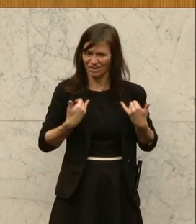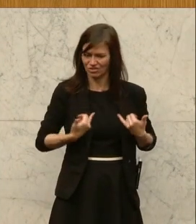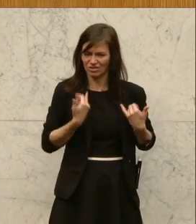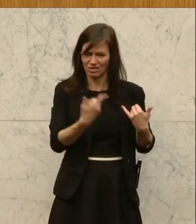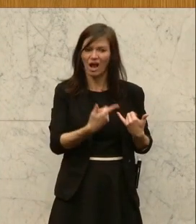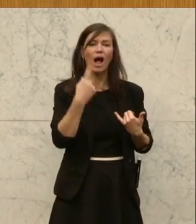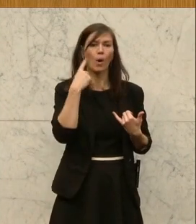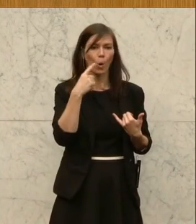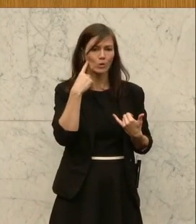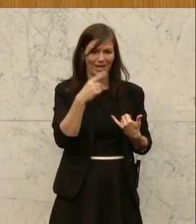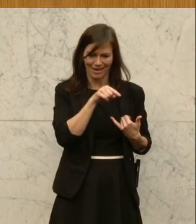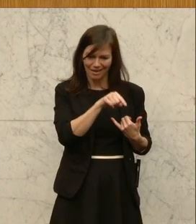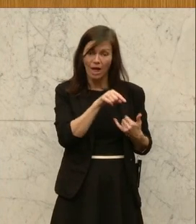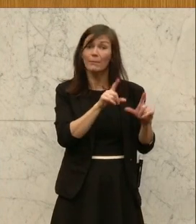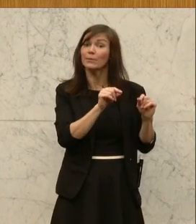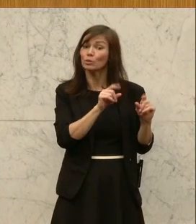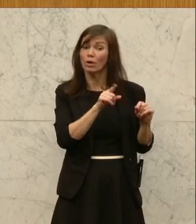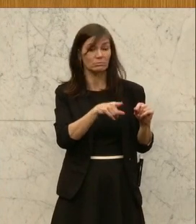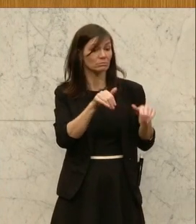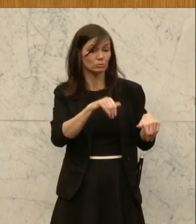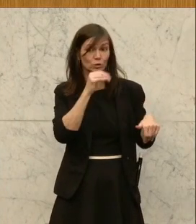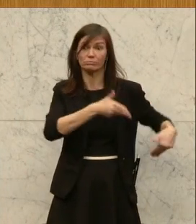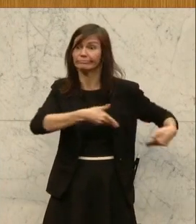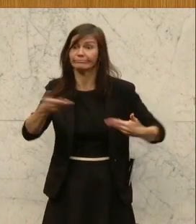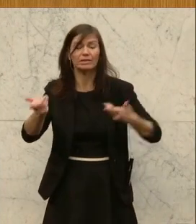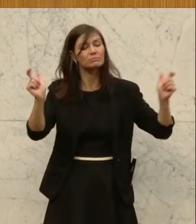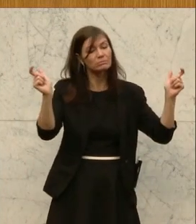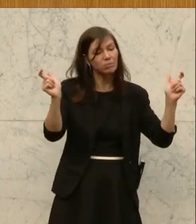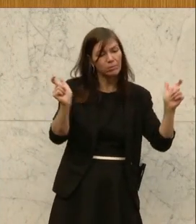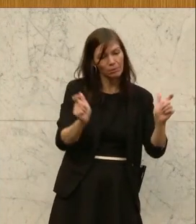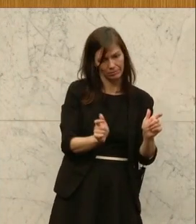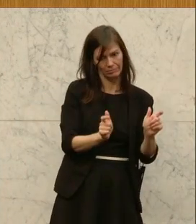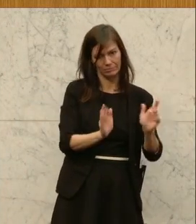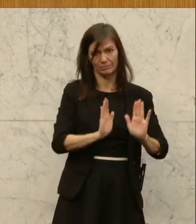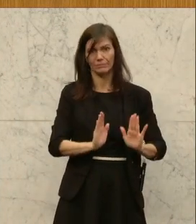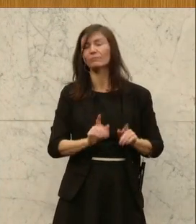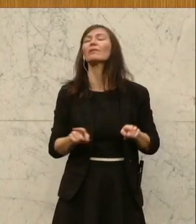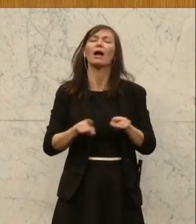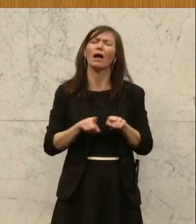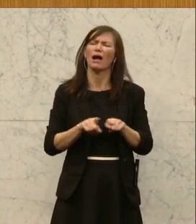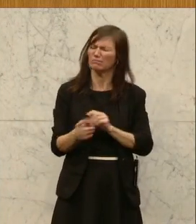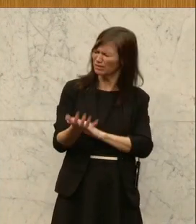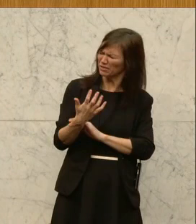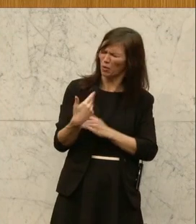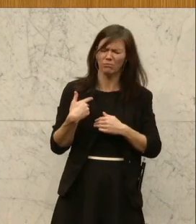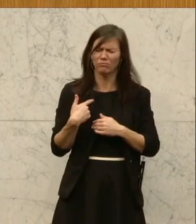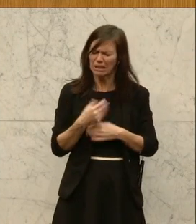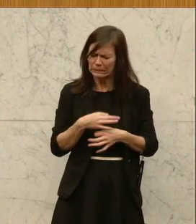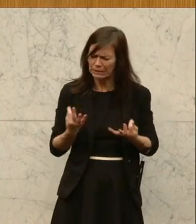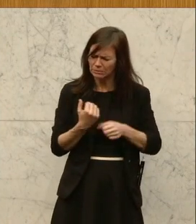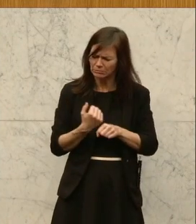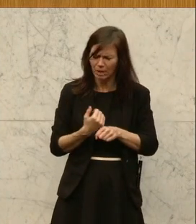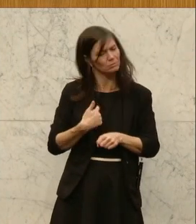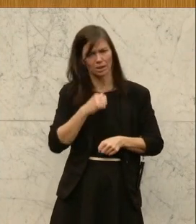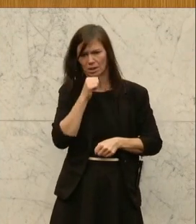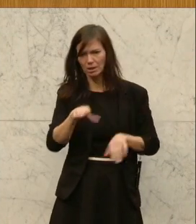große Zahl an Kälbertransporten, nämlich sie reduziert sie. Den Vorwurf, dass wir hier nichts umsetzen, lasse ich